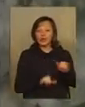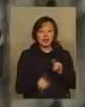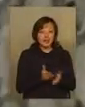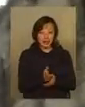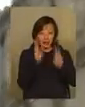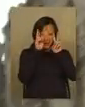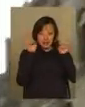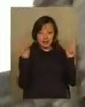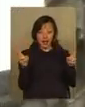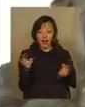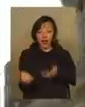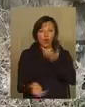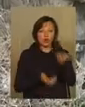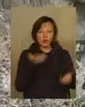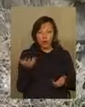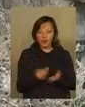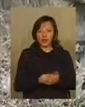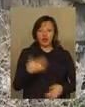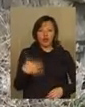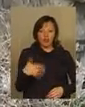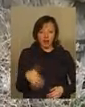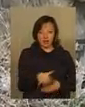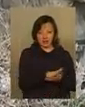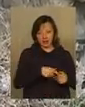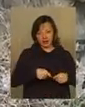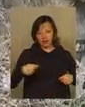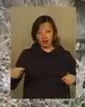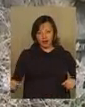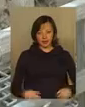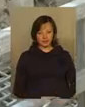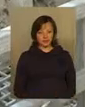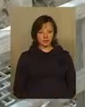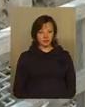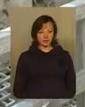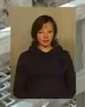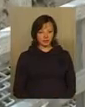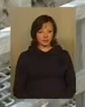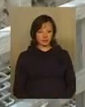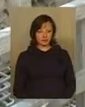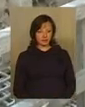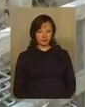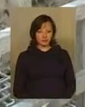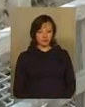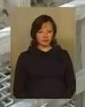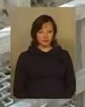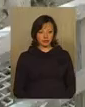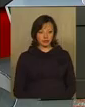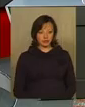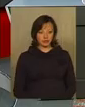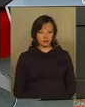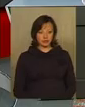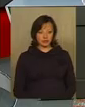ніхто не знає. Археологічні розкопки, дороговартісні та тривалі в Чесі. Світлана Поробов із Меджибужа для Подільської панорами.